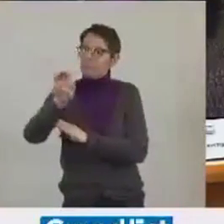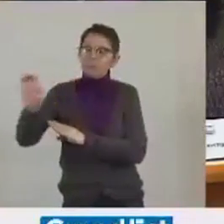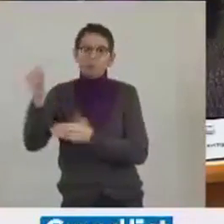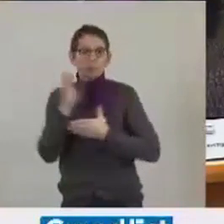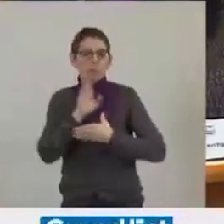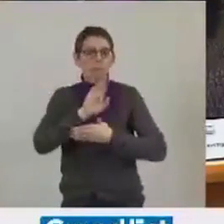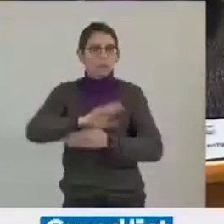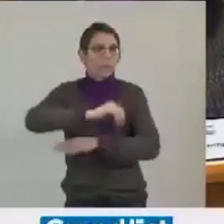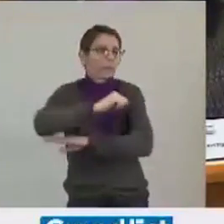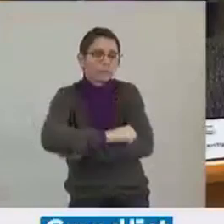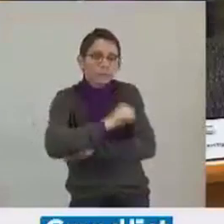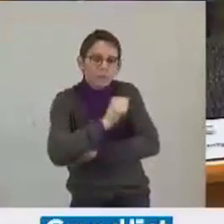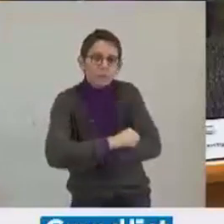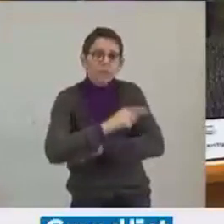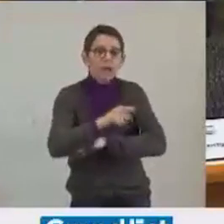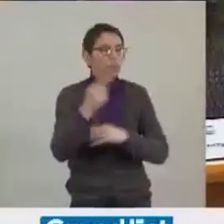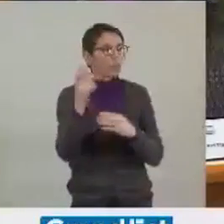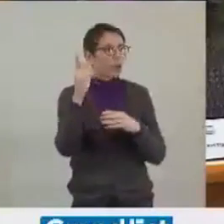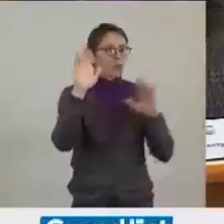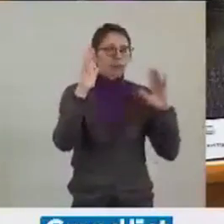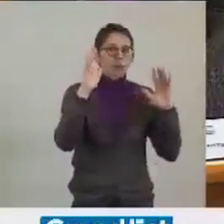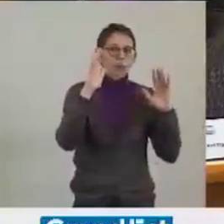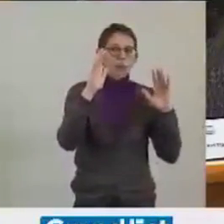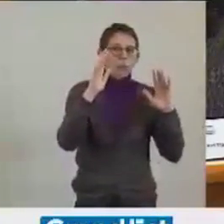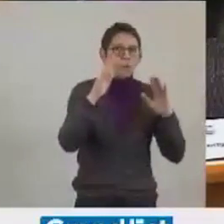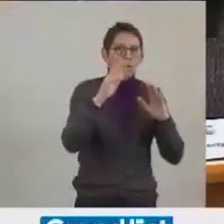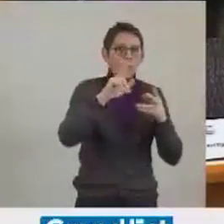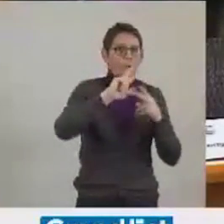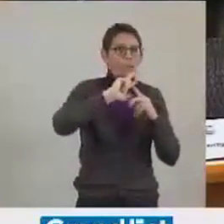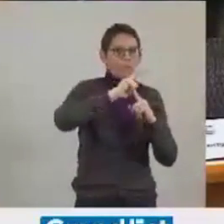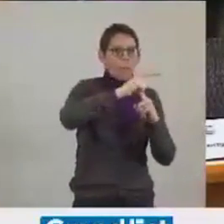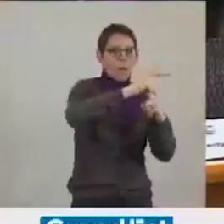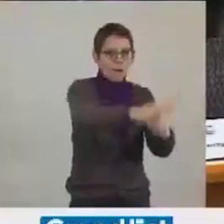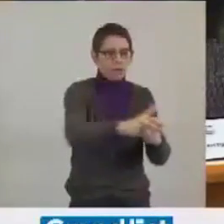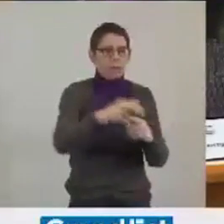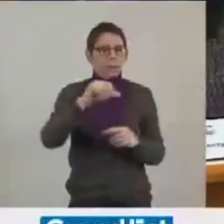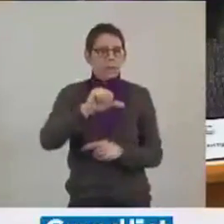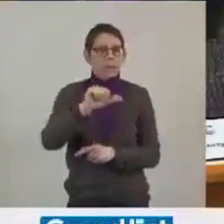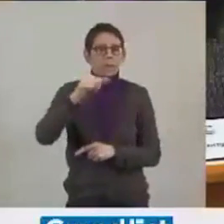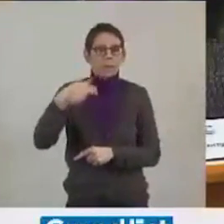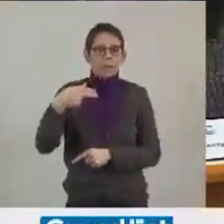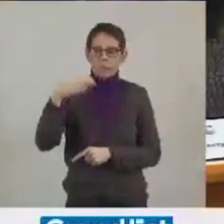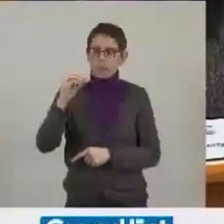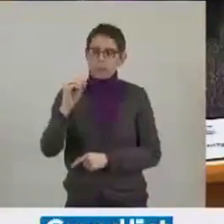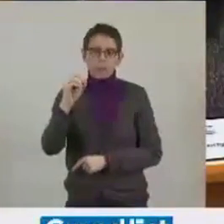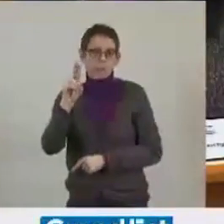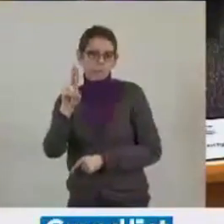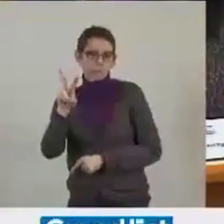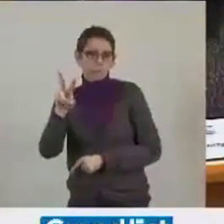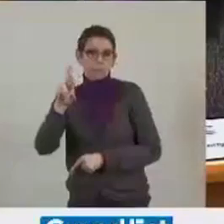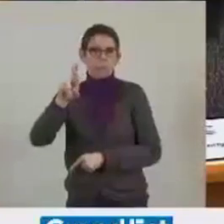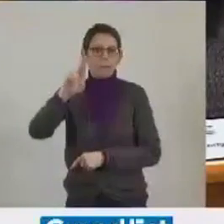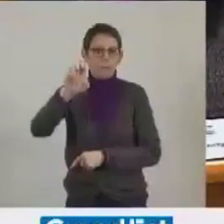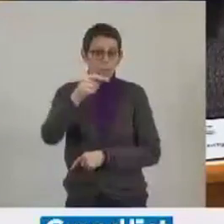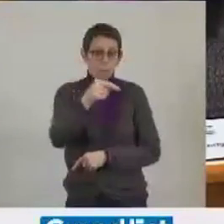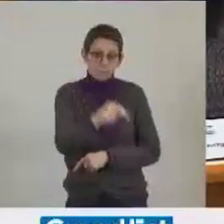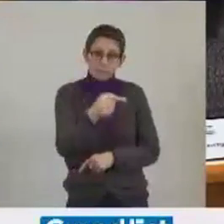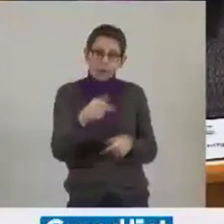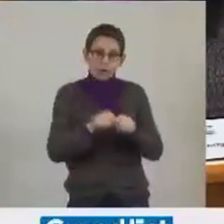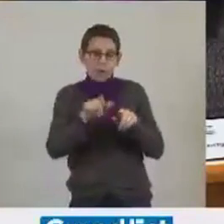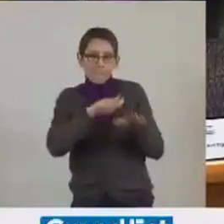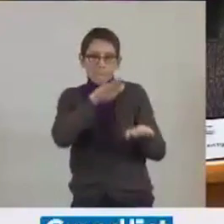régionaux à la Foire de Hannobre, c'est une étape obligée. pour les visiteurs. Bref, vous l'aurez compris,